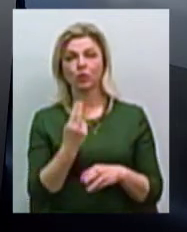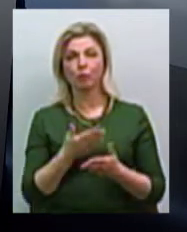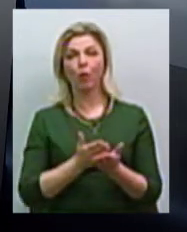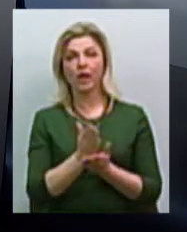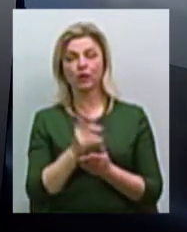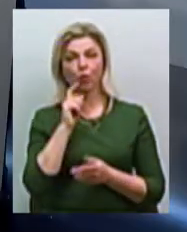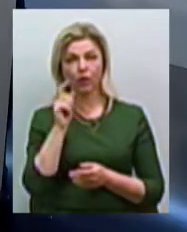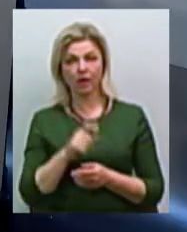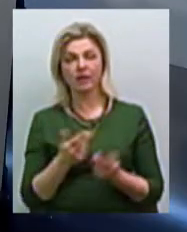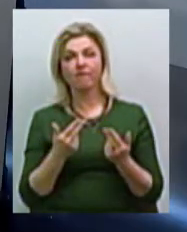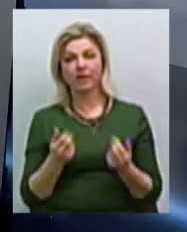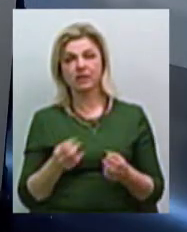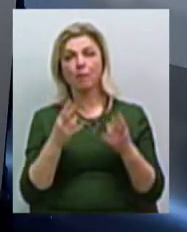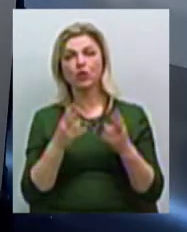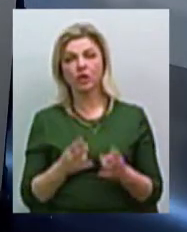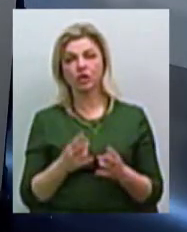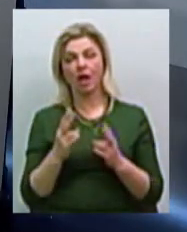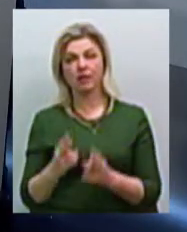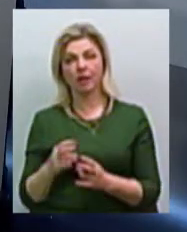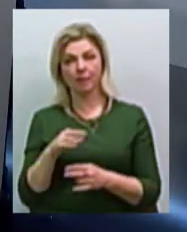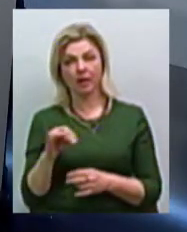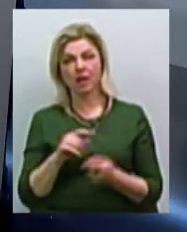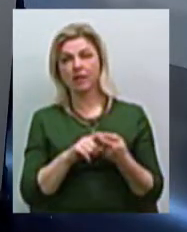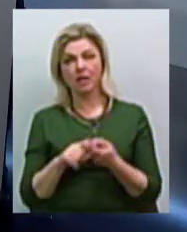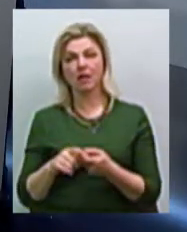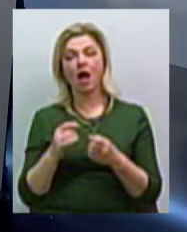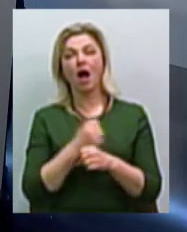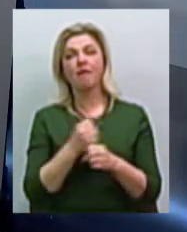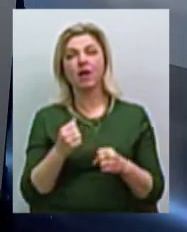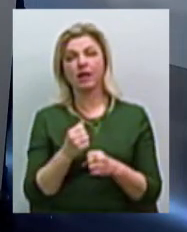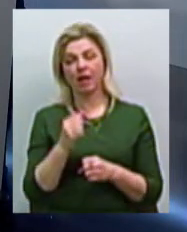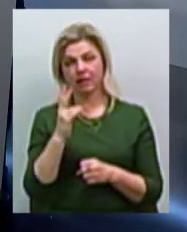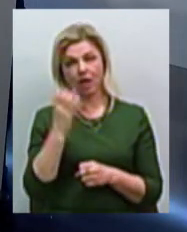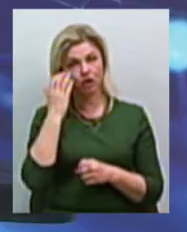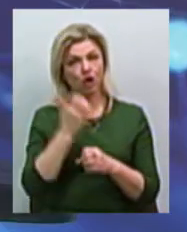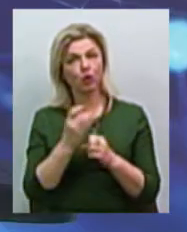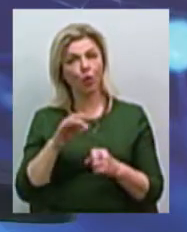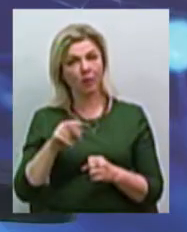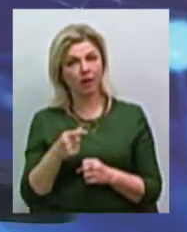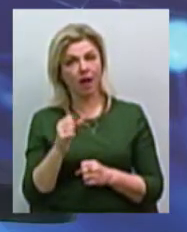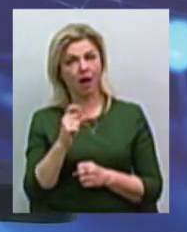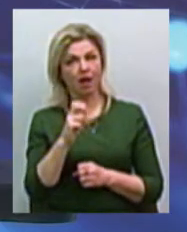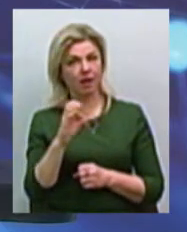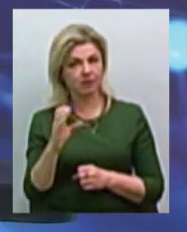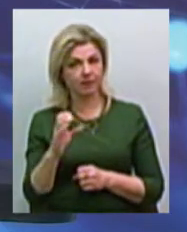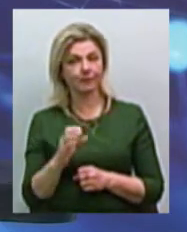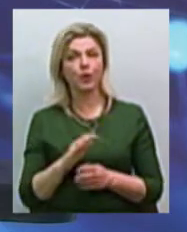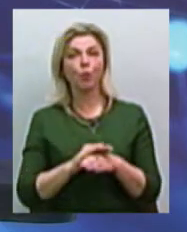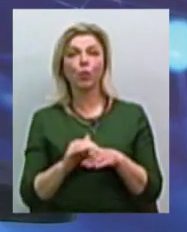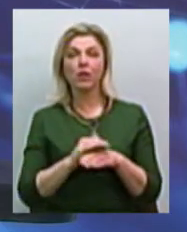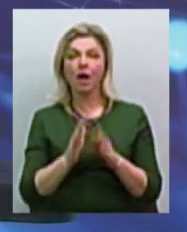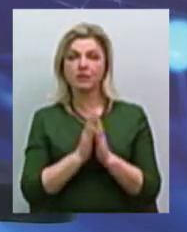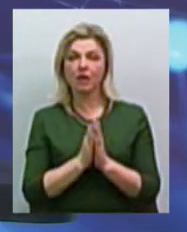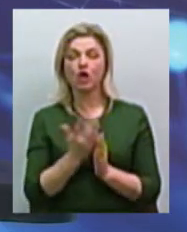визнані постраждалими внаслідок аварії на Чорнобильській атомної електростанції. Будь ласка, Оксана, а